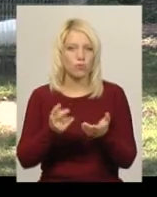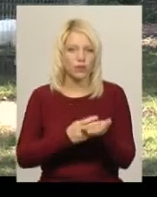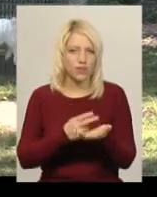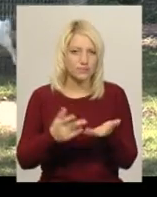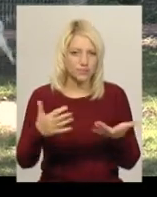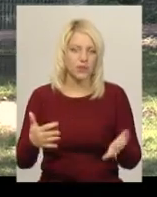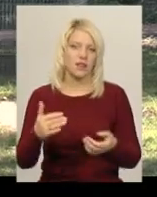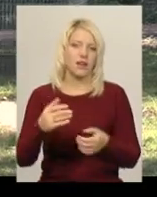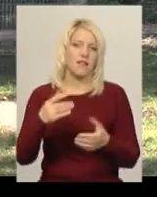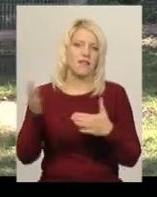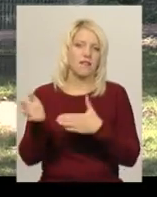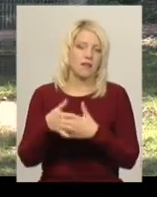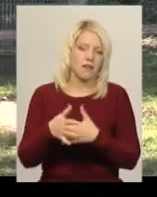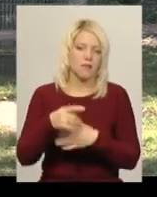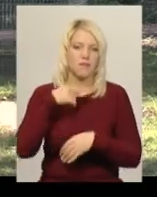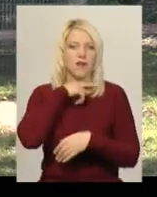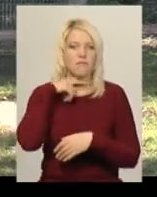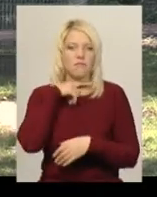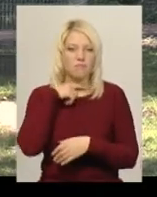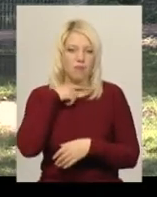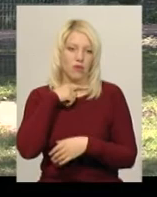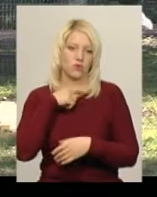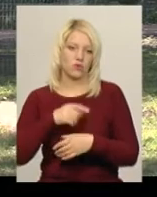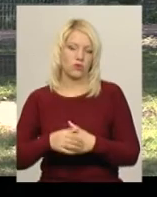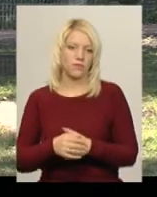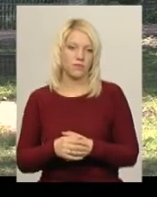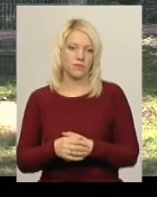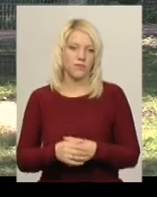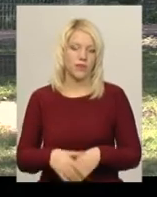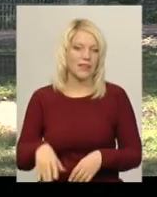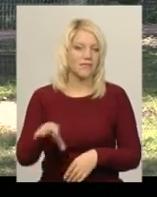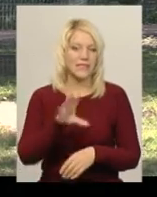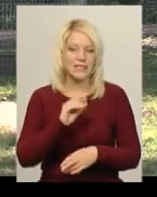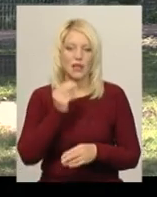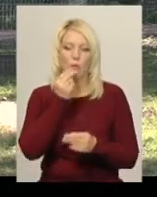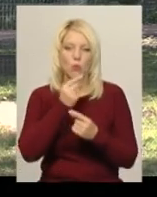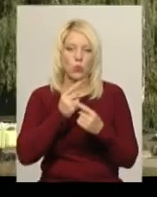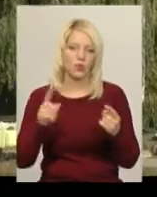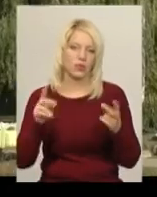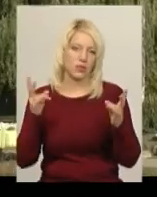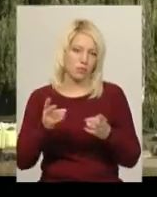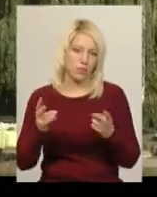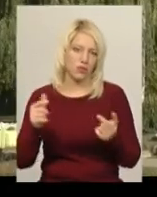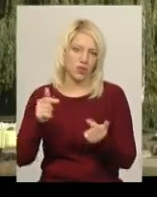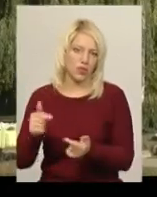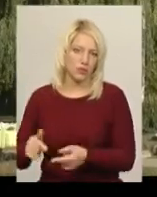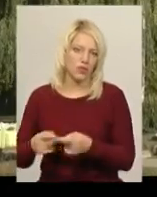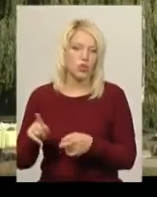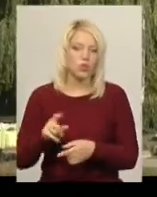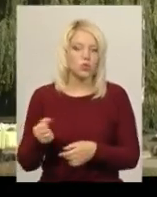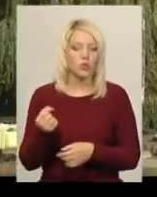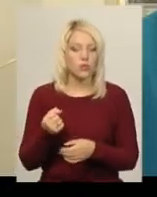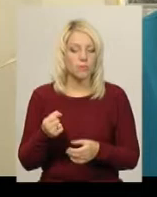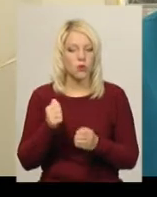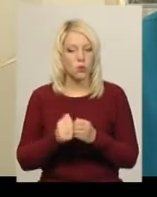риба, м'ясо і всі продукти, які потрібні. Щодо утримання кожної тварини є